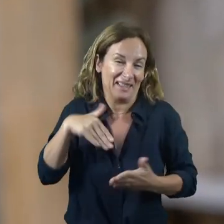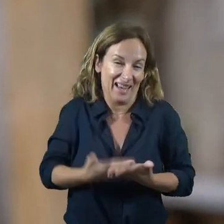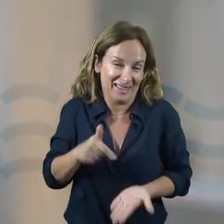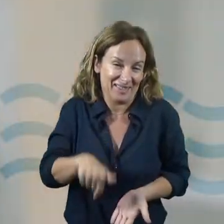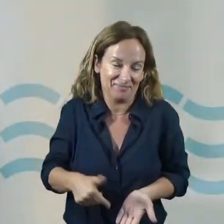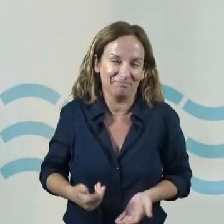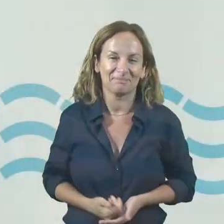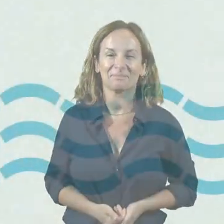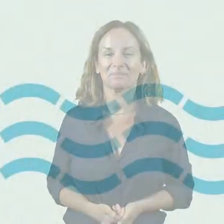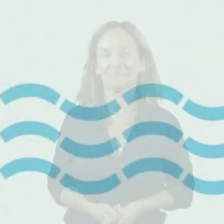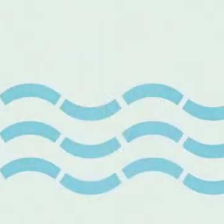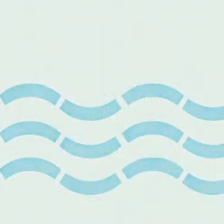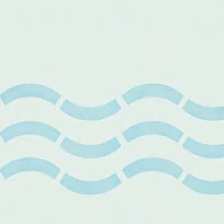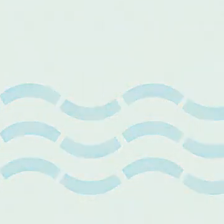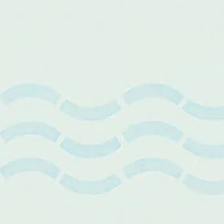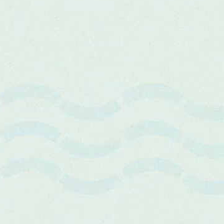interessants.